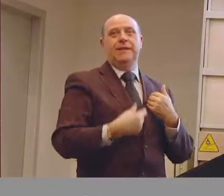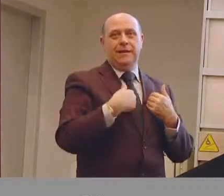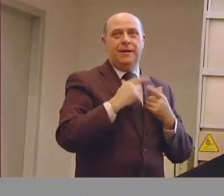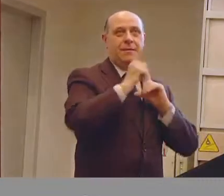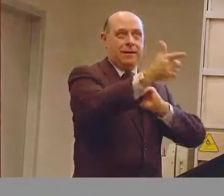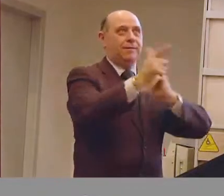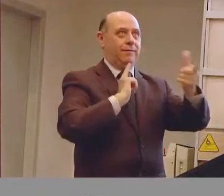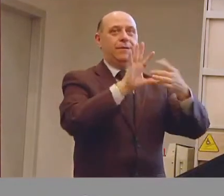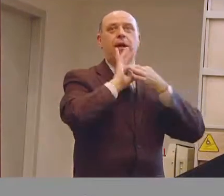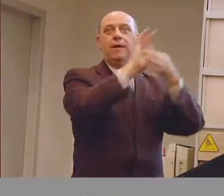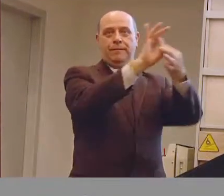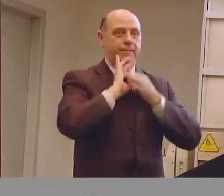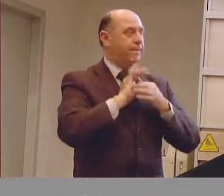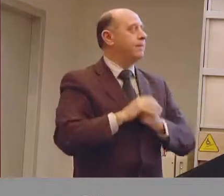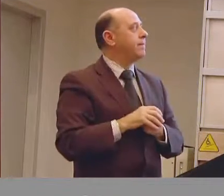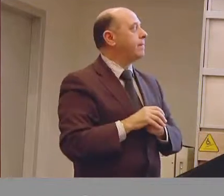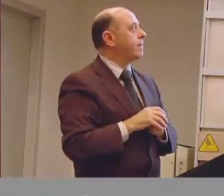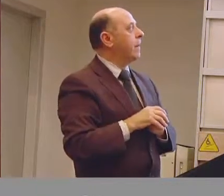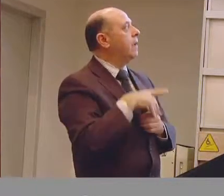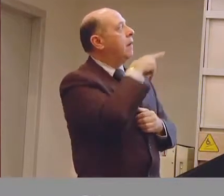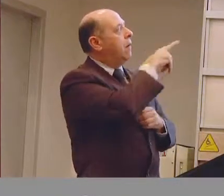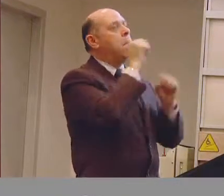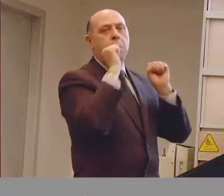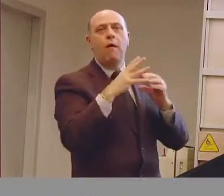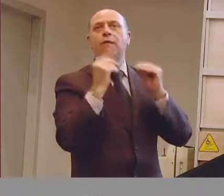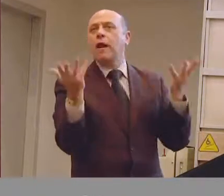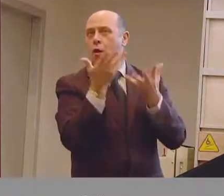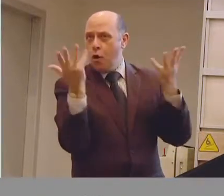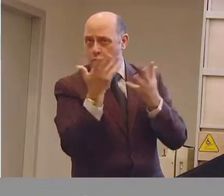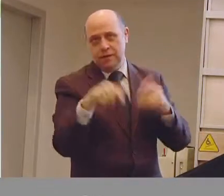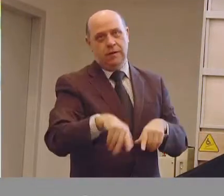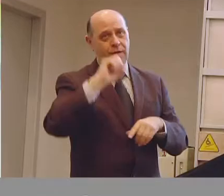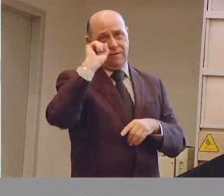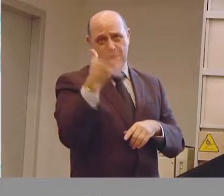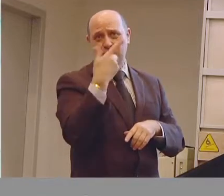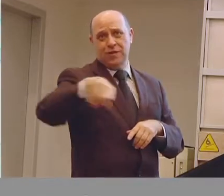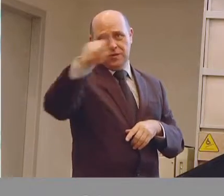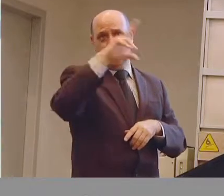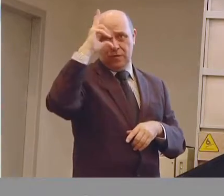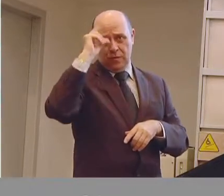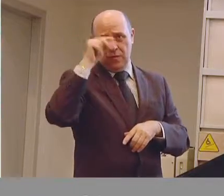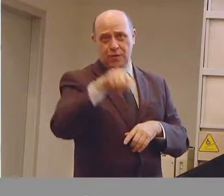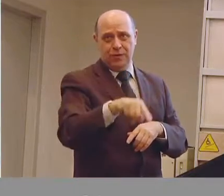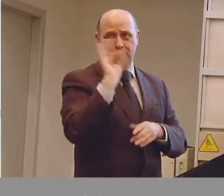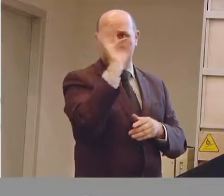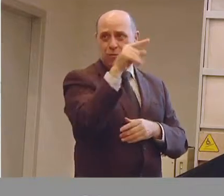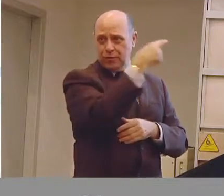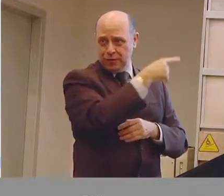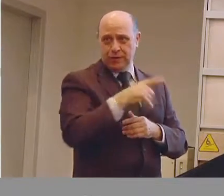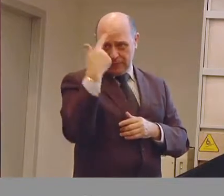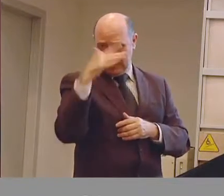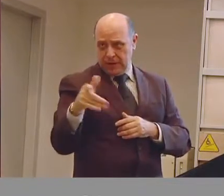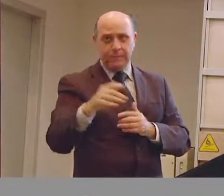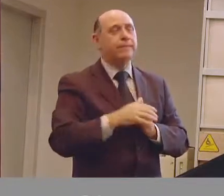stessa. Che cosa si può controllare? Qua vado veloce perché parecchi di voi già li conoscono questi